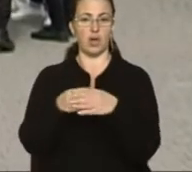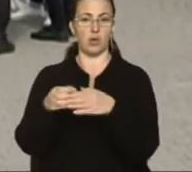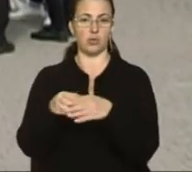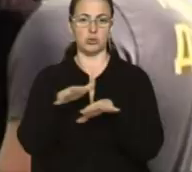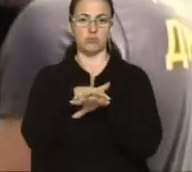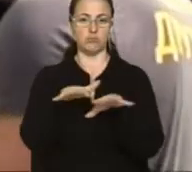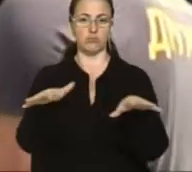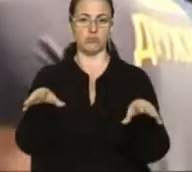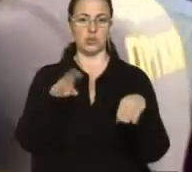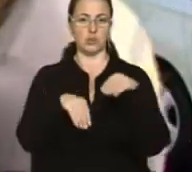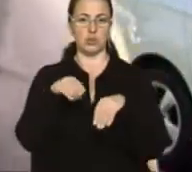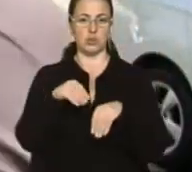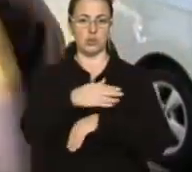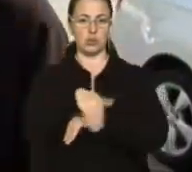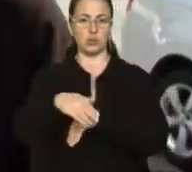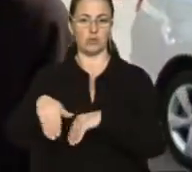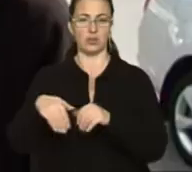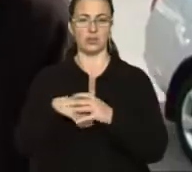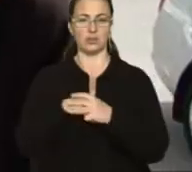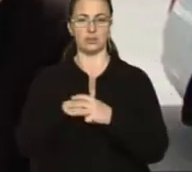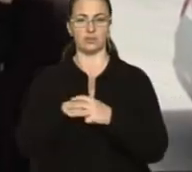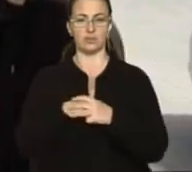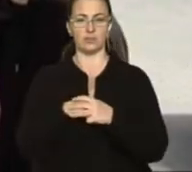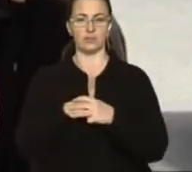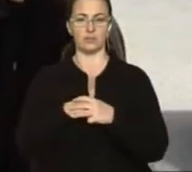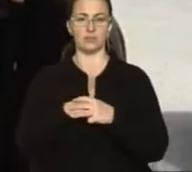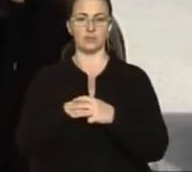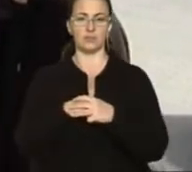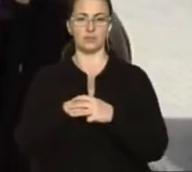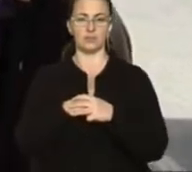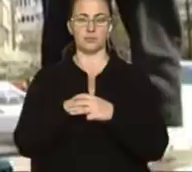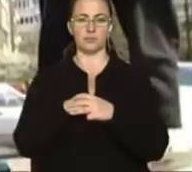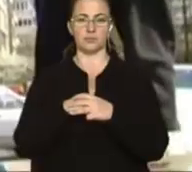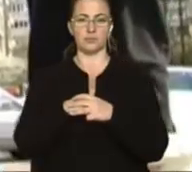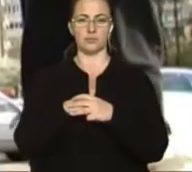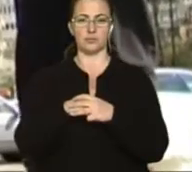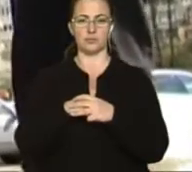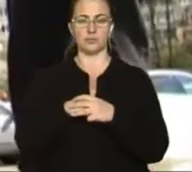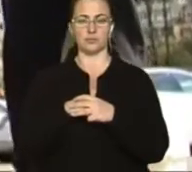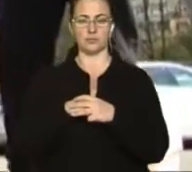сусідніх вулицях. Беріть фарбу, беріть пензлик.